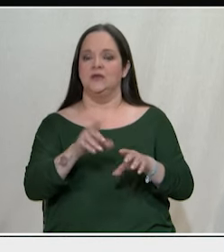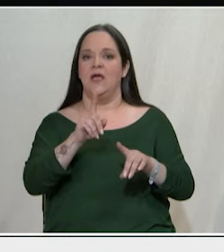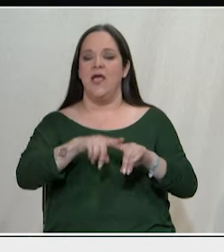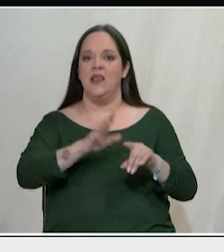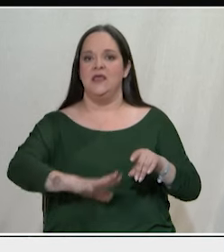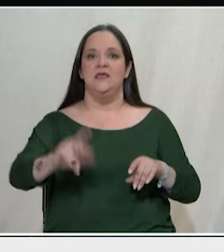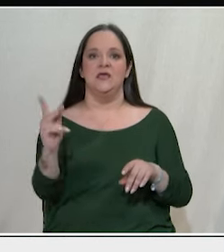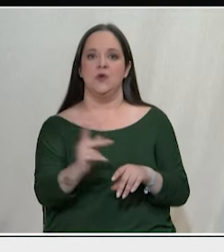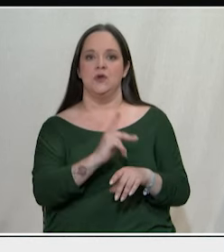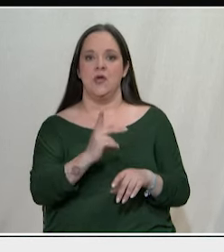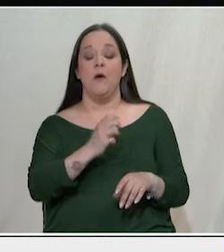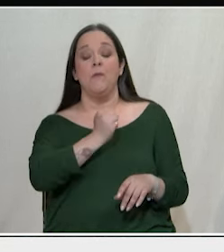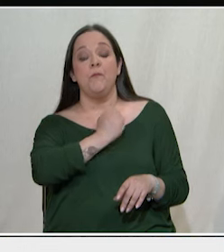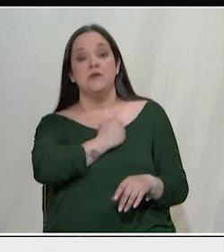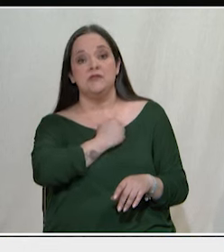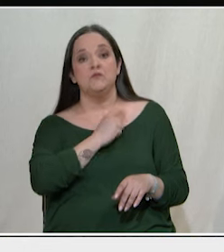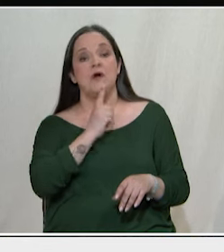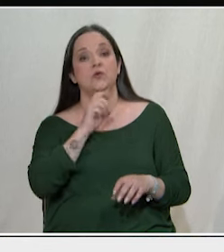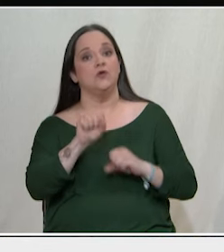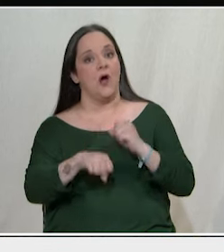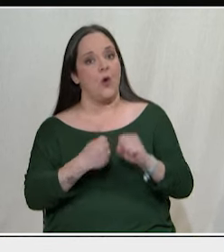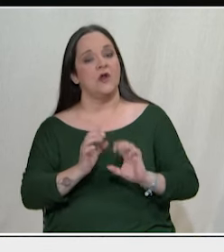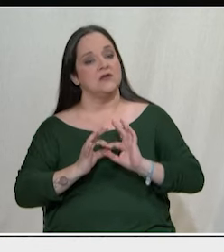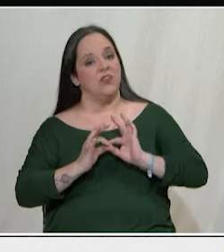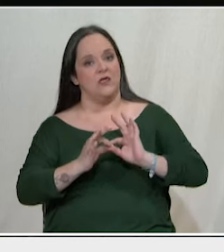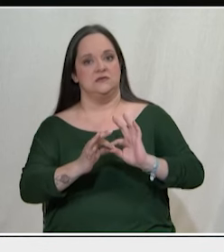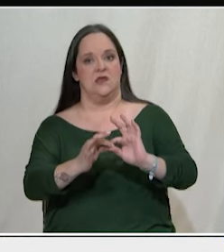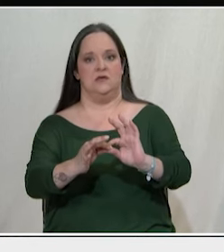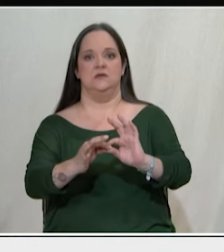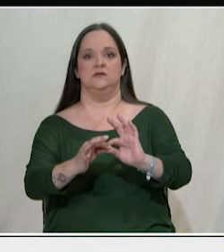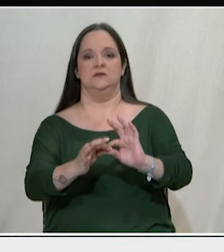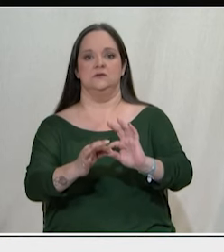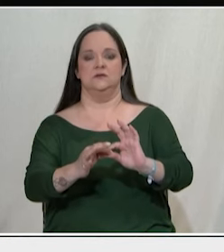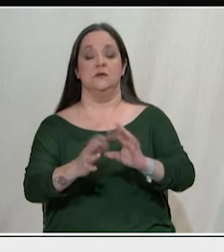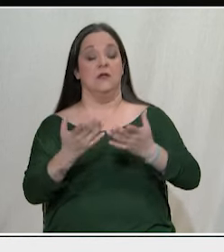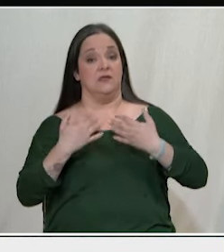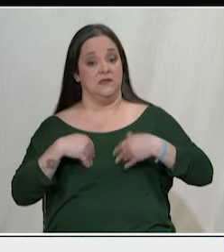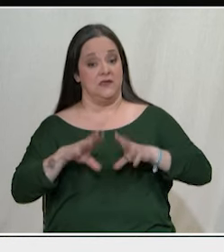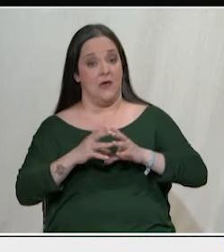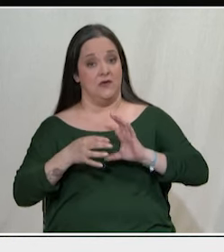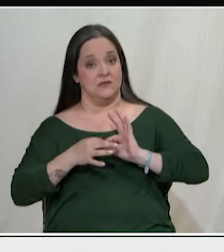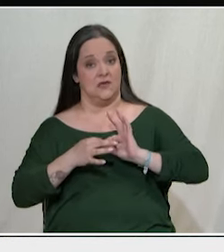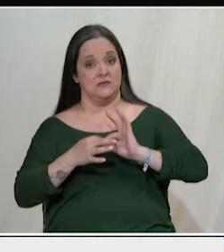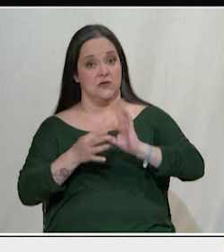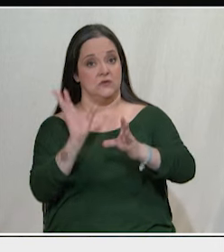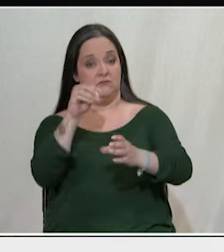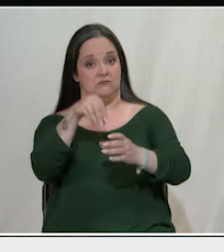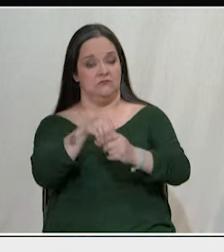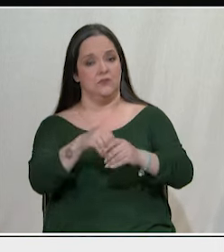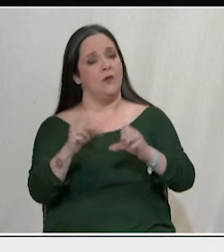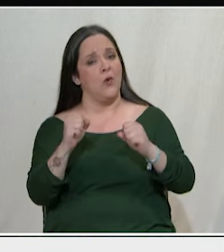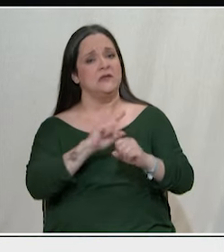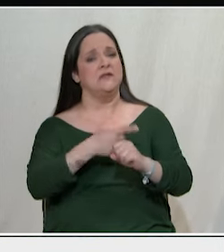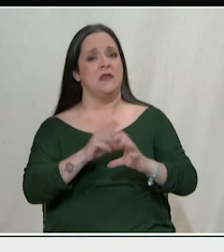Έχουμε τη βαθιά πεποίθηση ότι αυτός ο αγώνας θα συνεχιστεί θα συνεχίσουμε και εμείς να συμμετέχουμε σε αυτόν με όλες μας τις